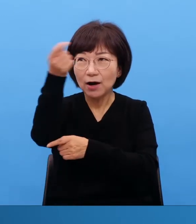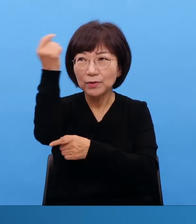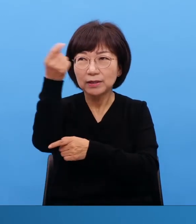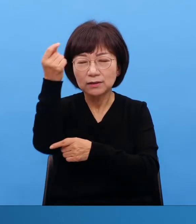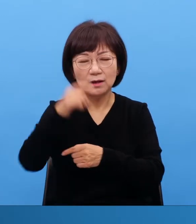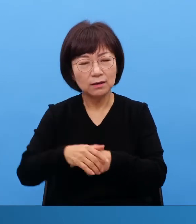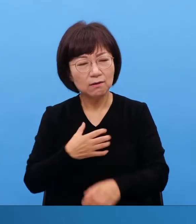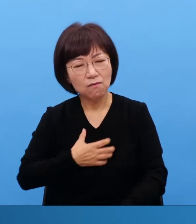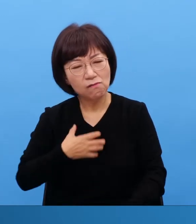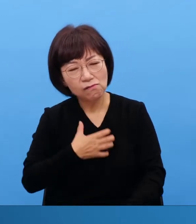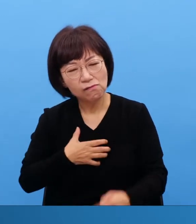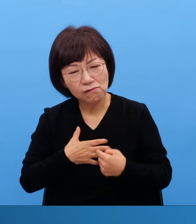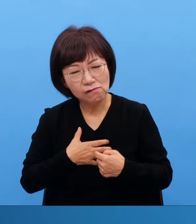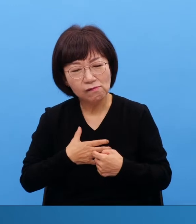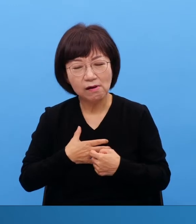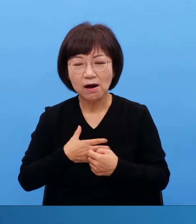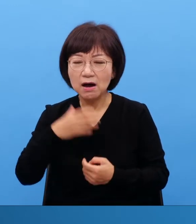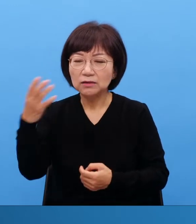말합니다